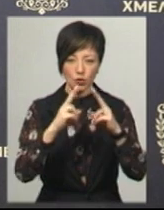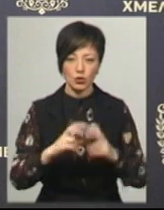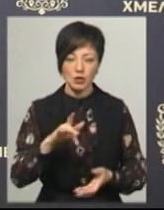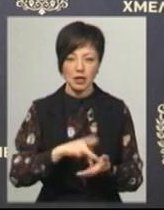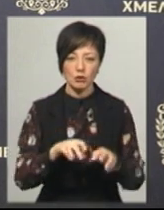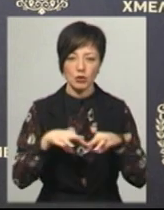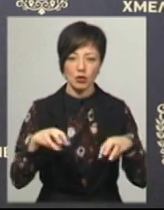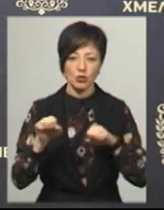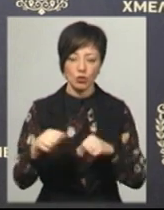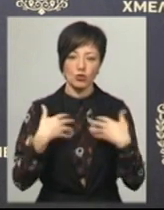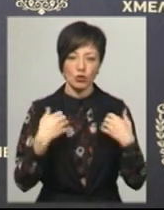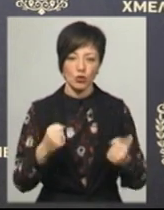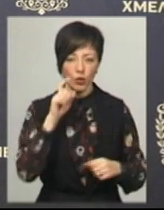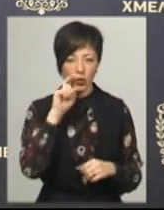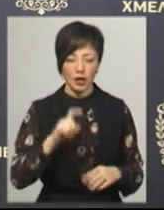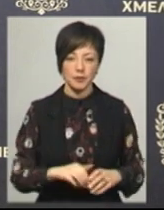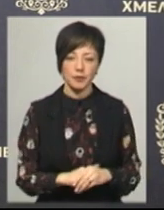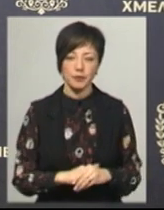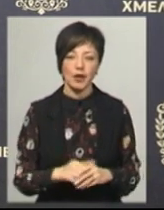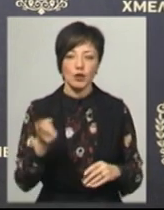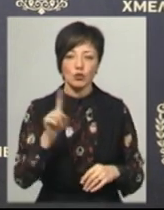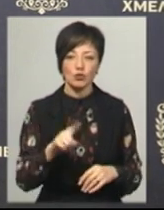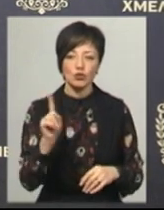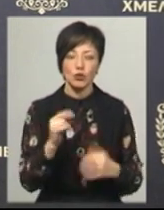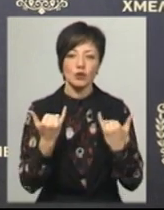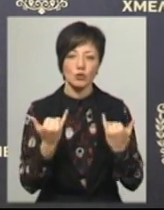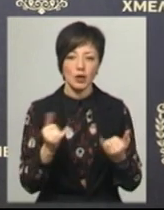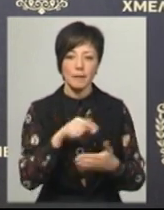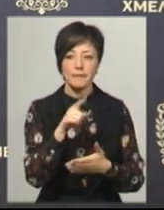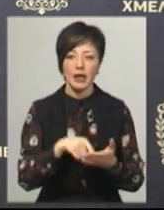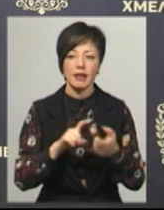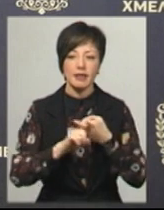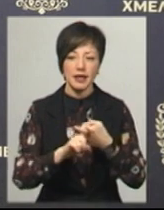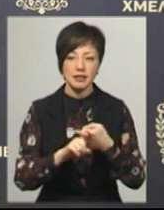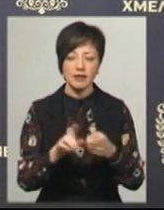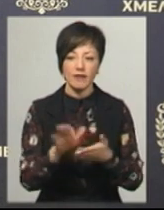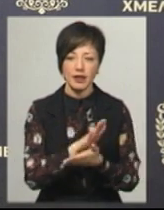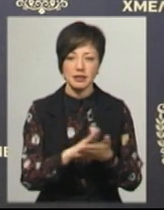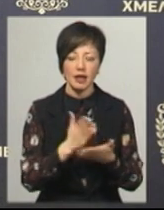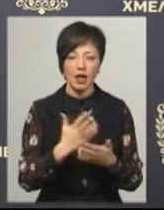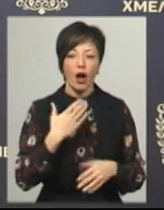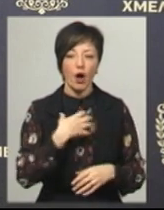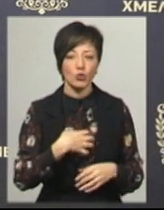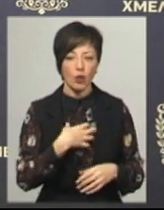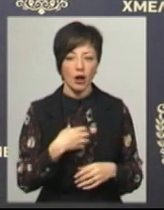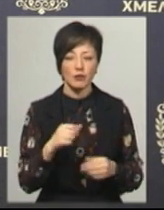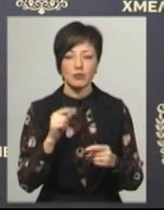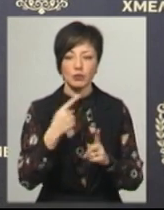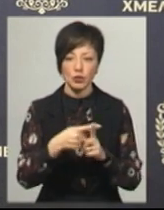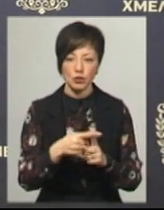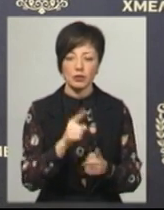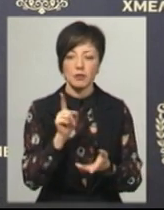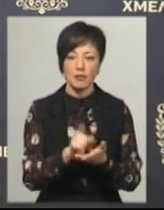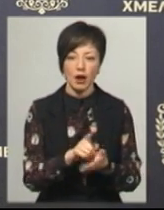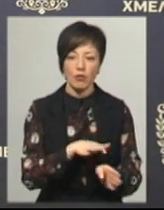центру Міністерства охорони здоров'я України. Тому що на сьогодні питання дезінфекції є актуальними. Окрім того, що дезінфекція